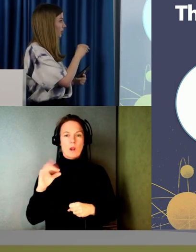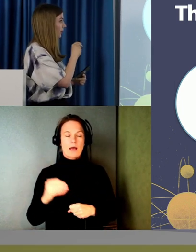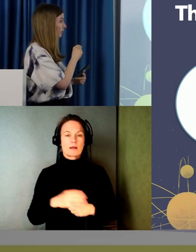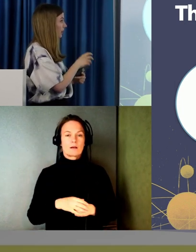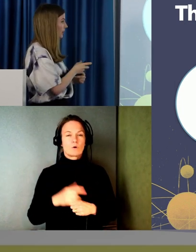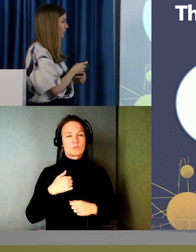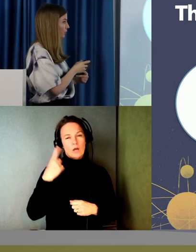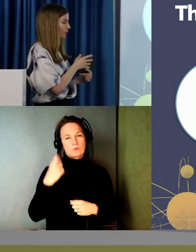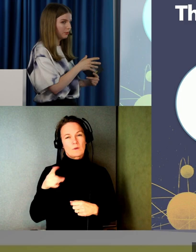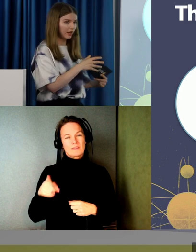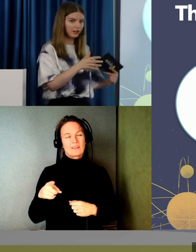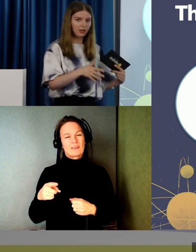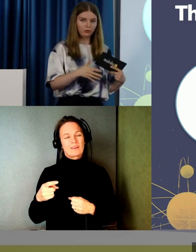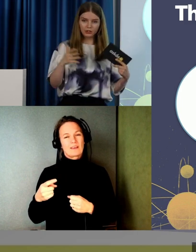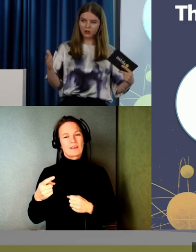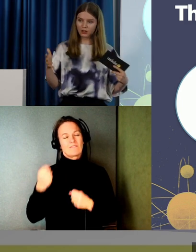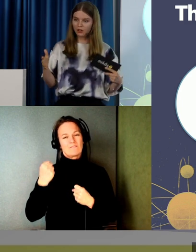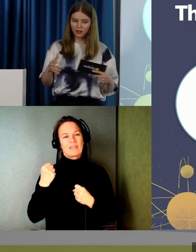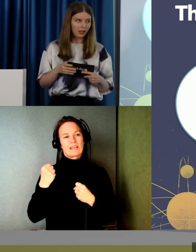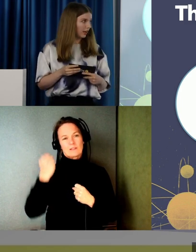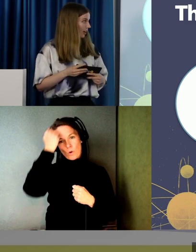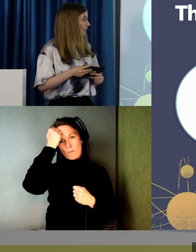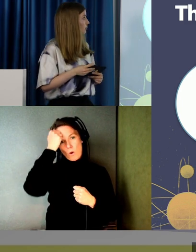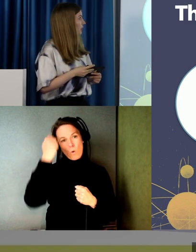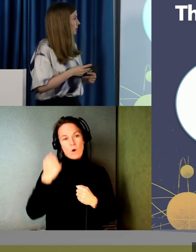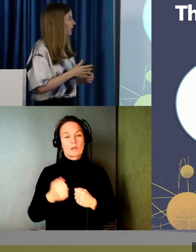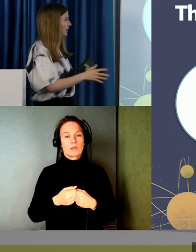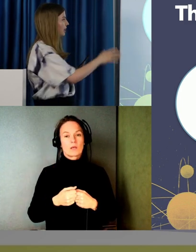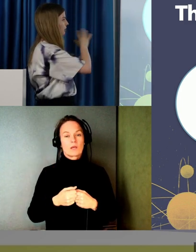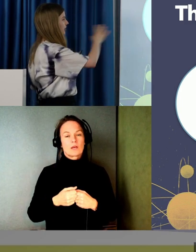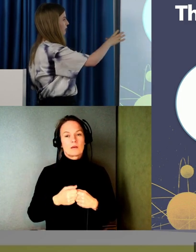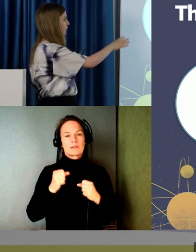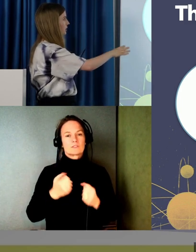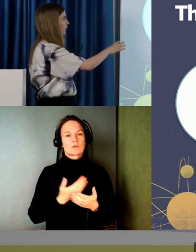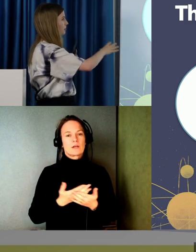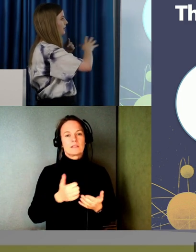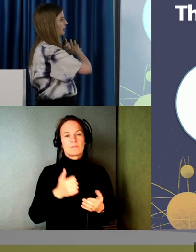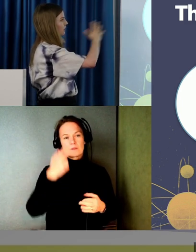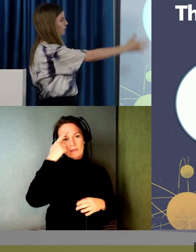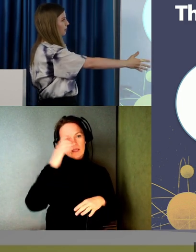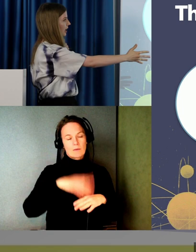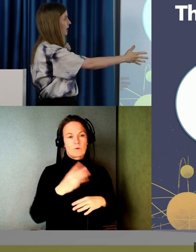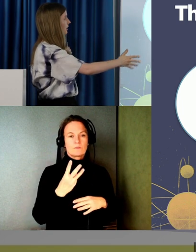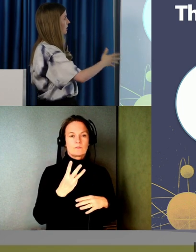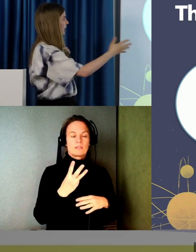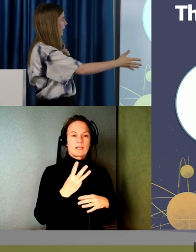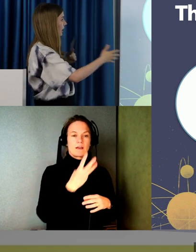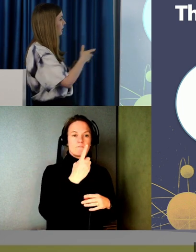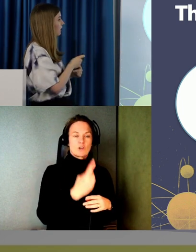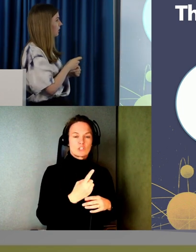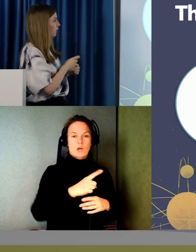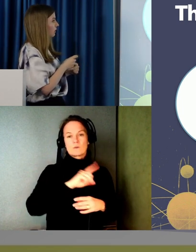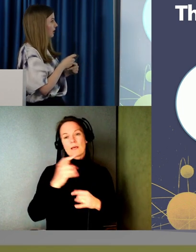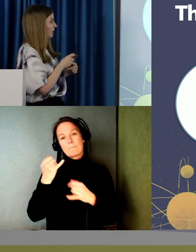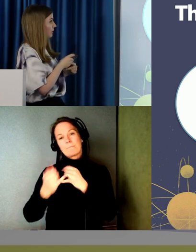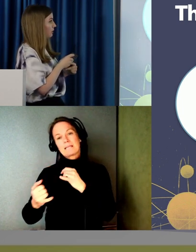jag tror är väldigt viktigt också att ta med sig härifrån idag. Är att man ska inte bara tänka på de tre första och missa det stora. Det hela.